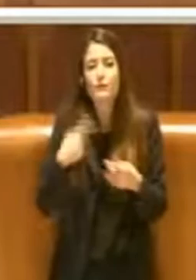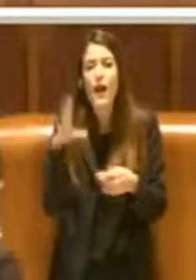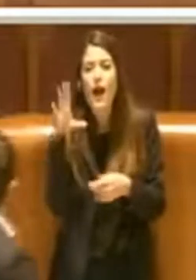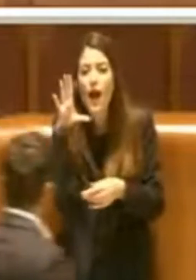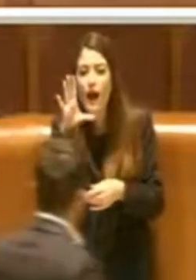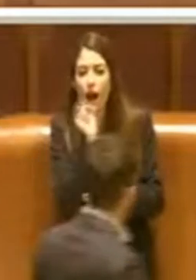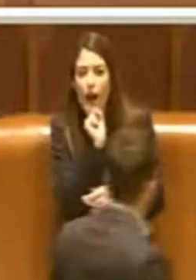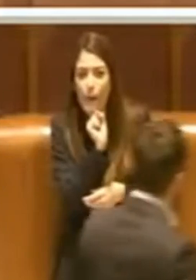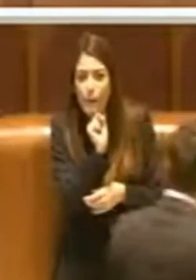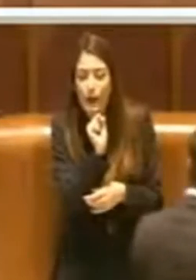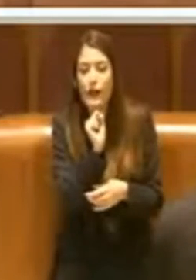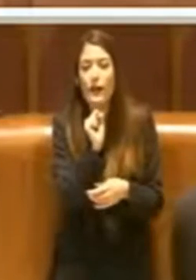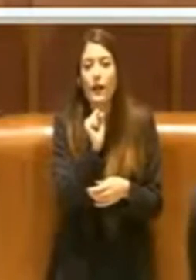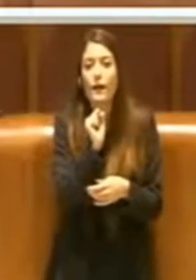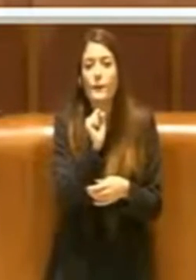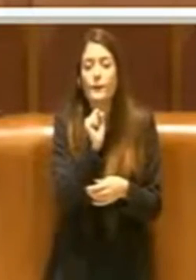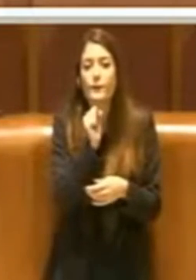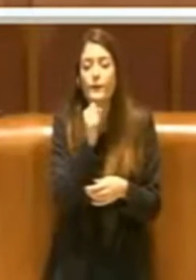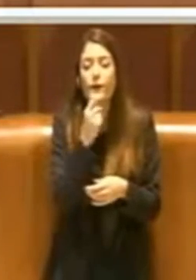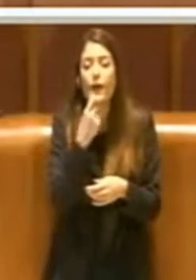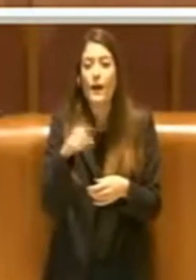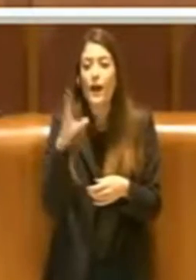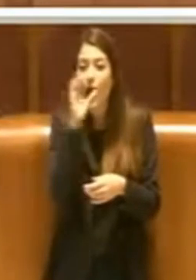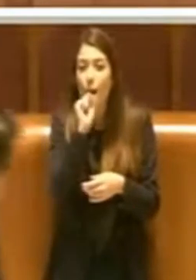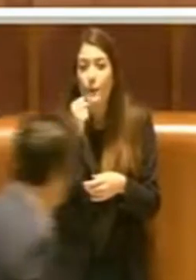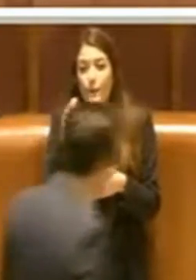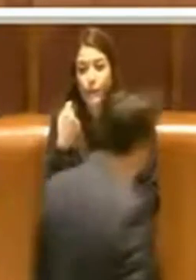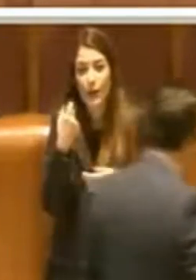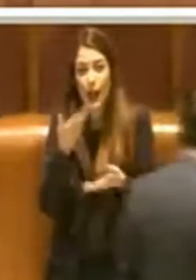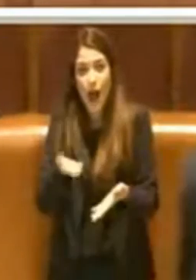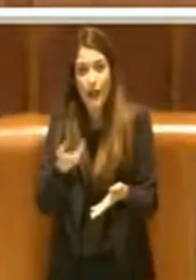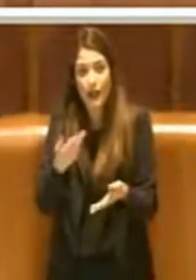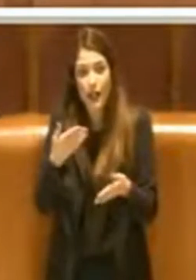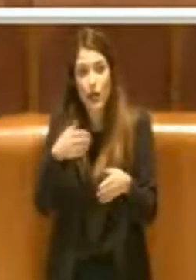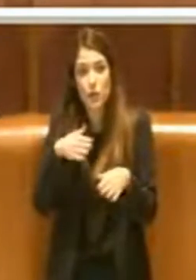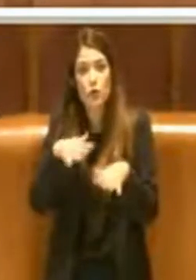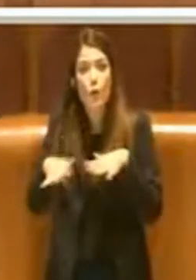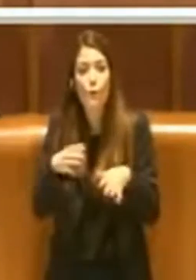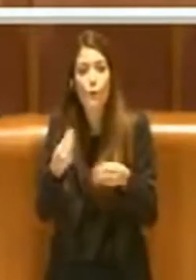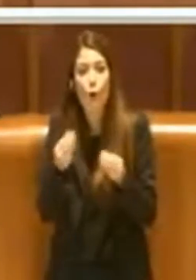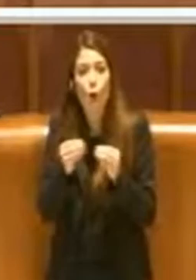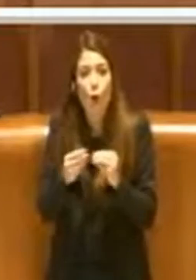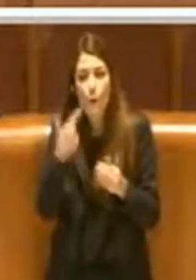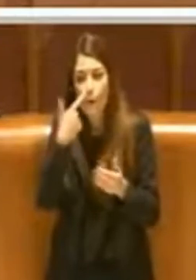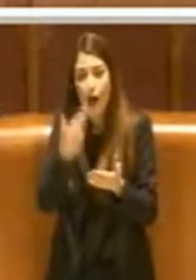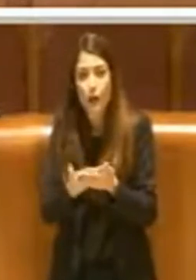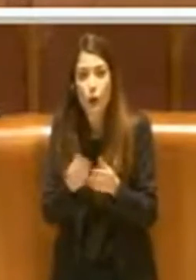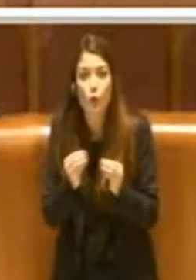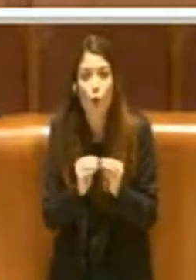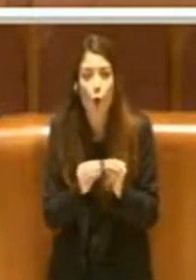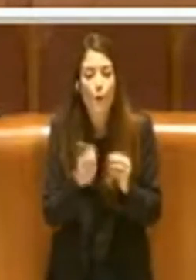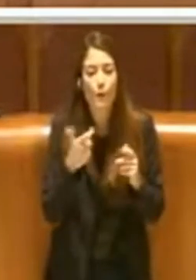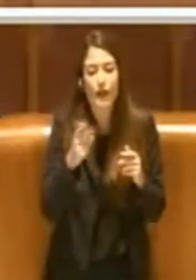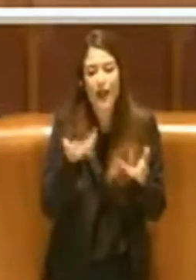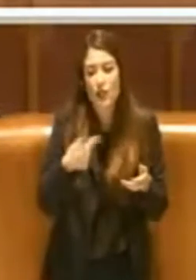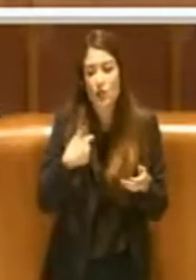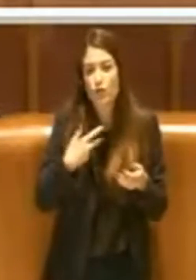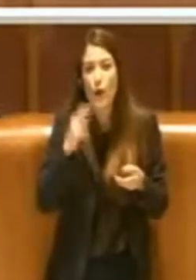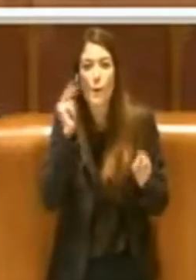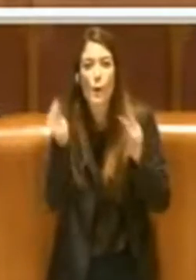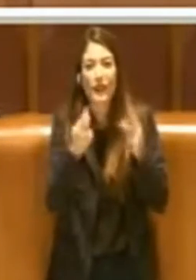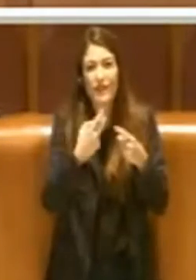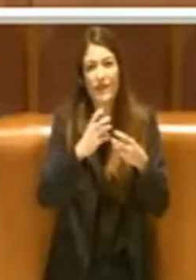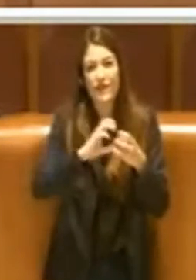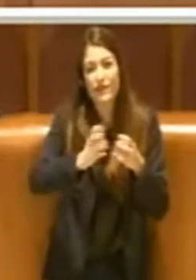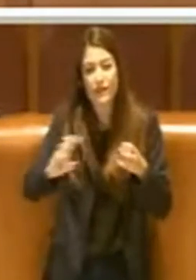possano essere le misure più adatte, più utili, fermo restando che chiaramente ci sono diversi punti di vista. Io, come sempre